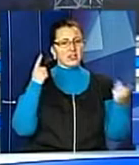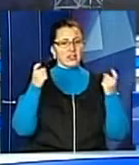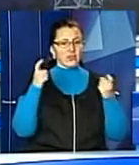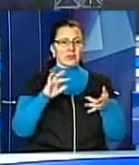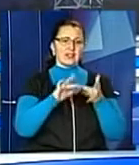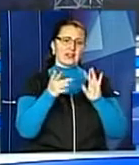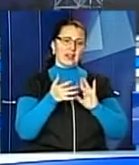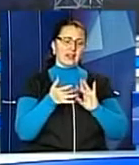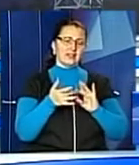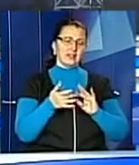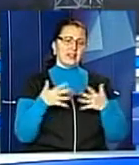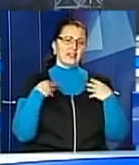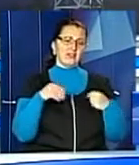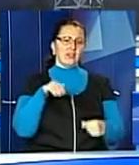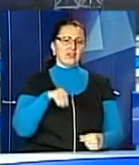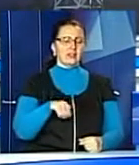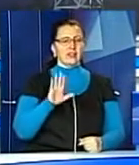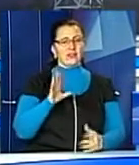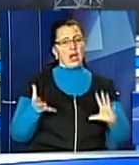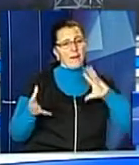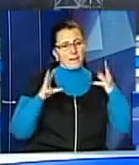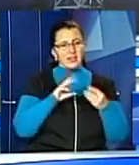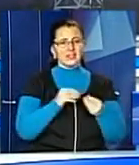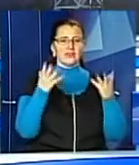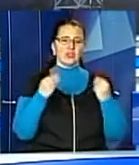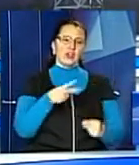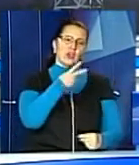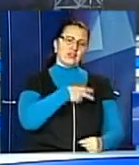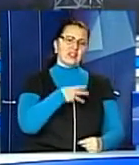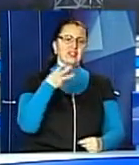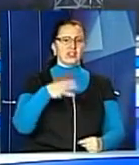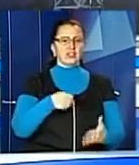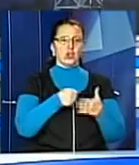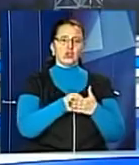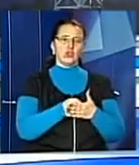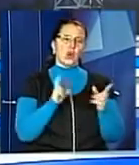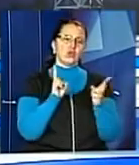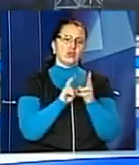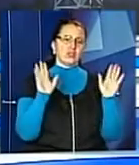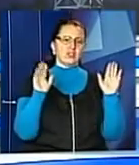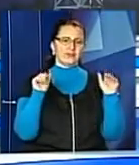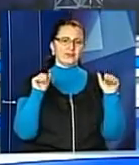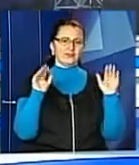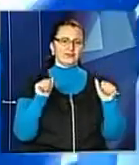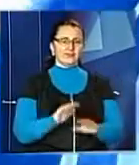-порталі lviv.tv, а підсумуємо день о 20.30. Тоді зустрінемося. Всього вам найкращого.